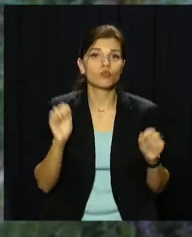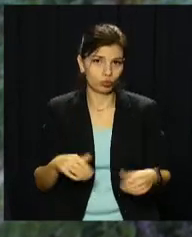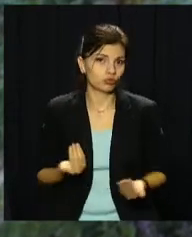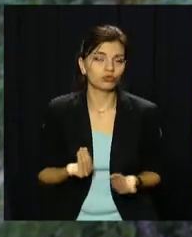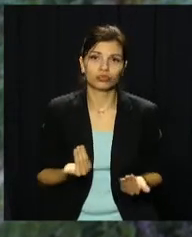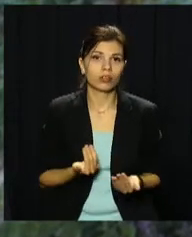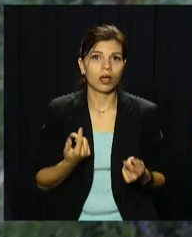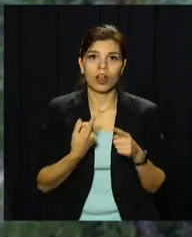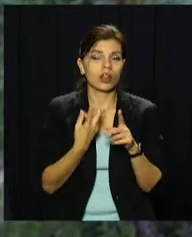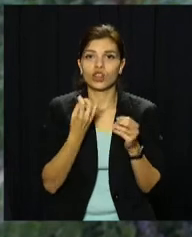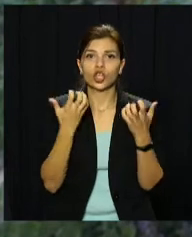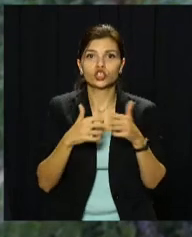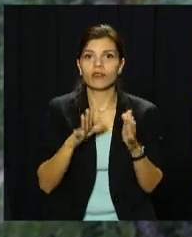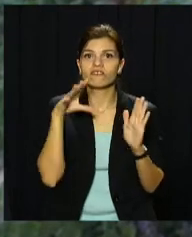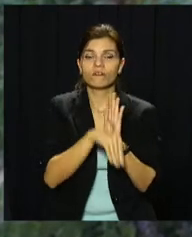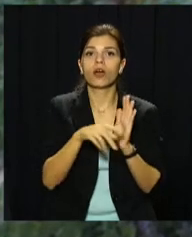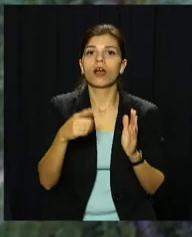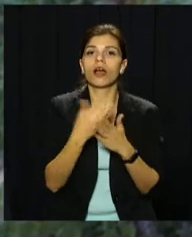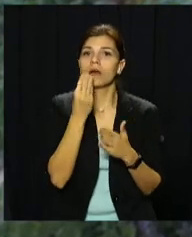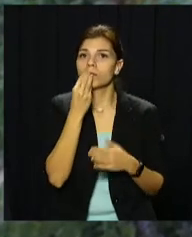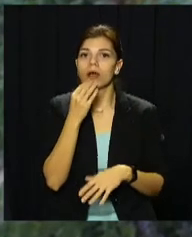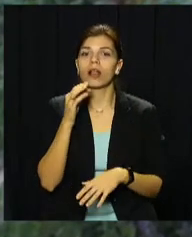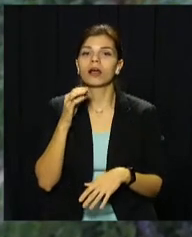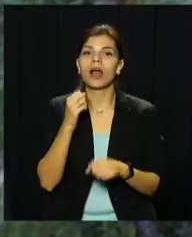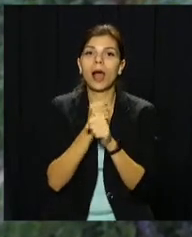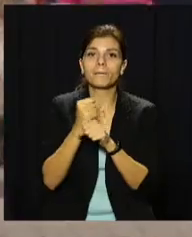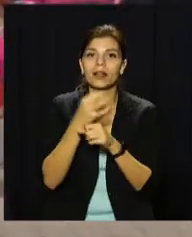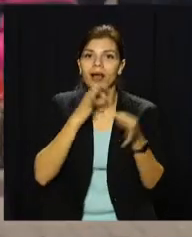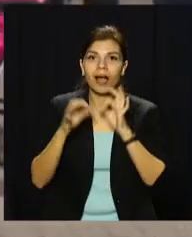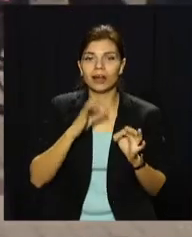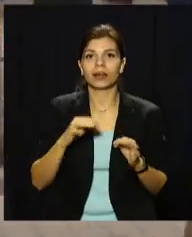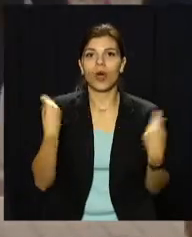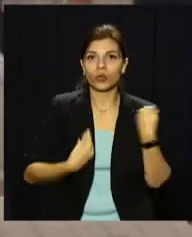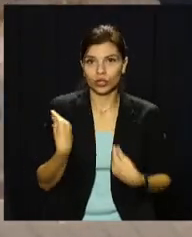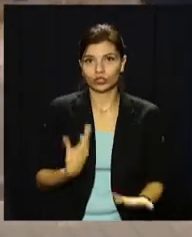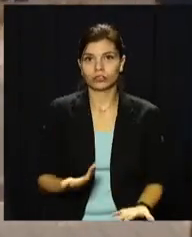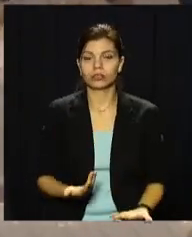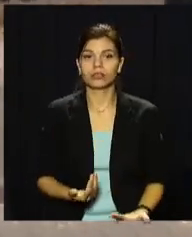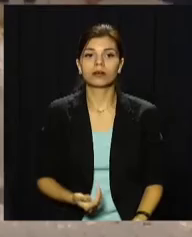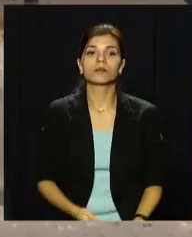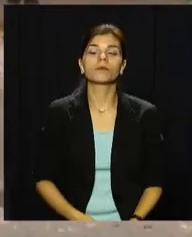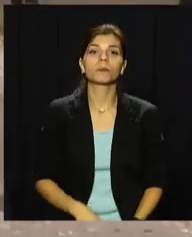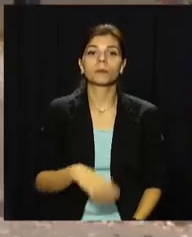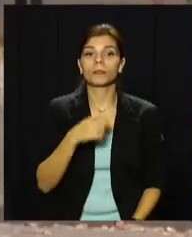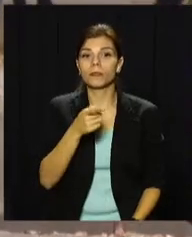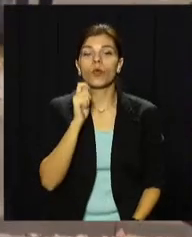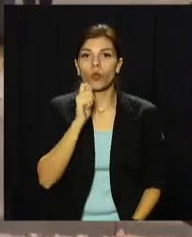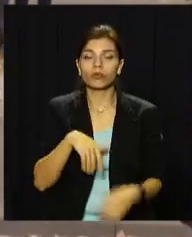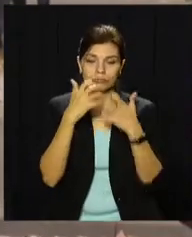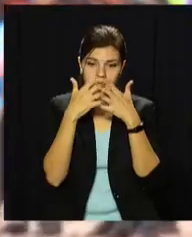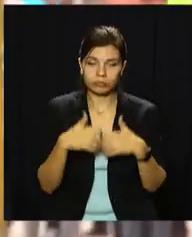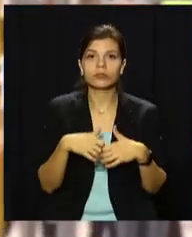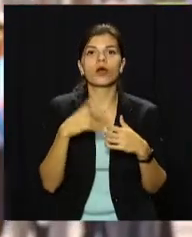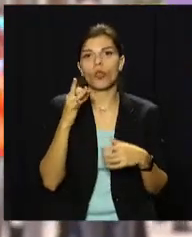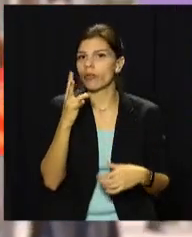прожити? Не вчитай лікарств, одежди, питання. В Україні перерахували пенсію. Щоправда, не